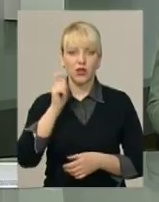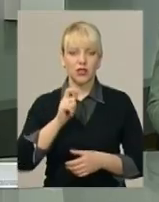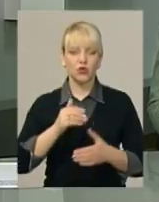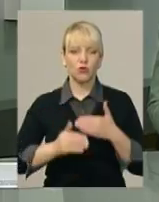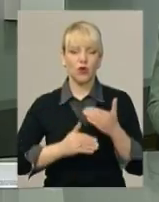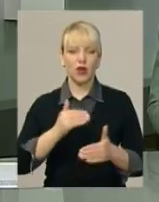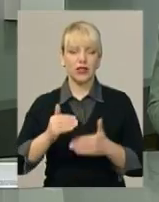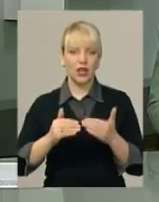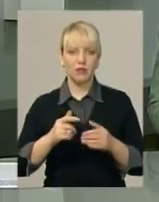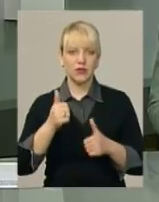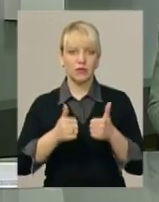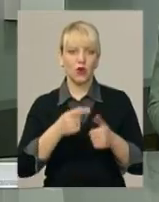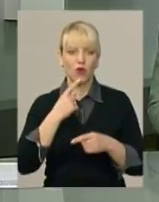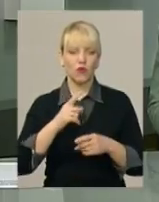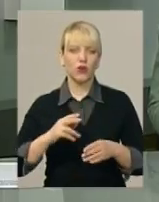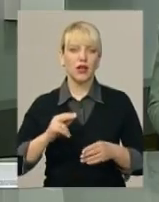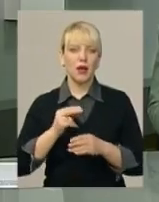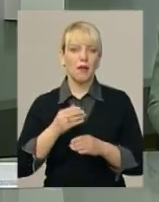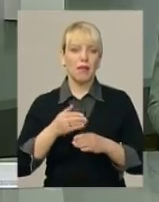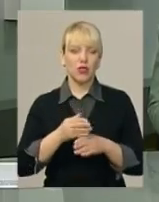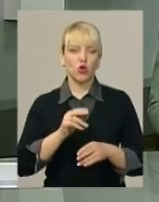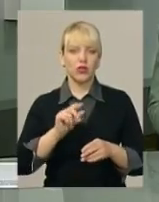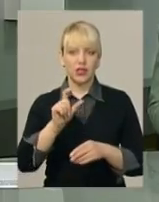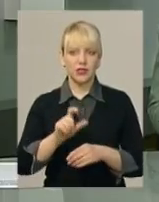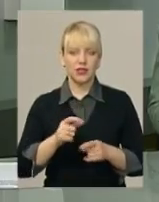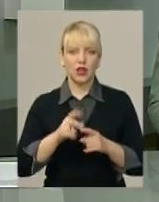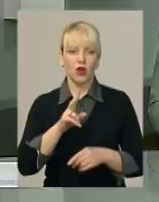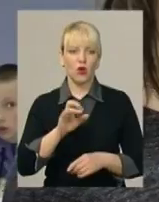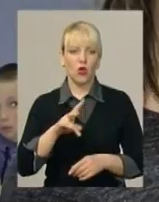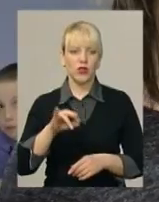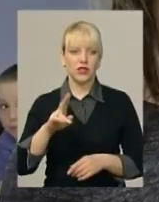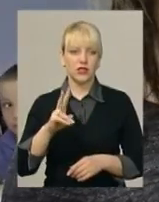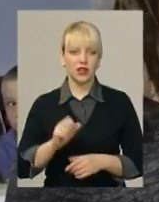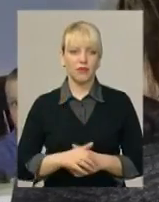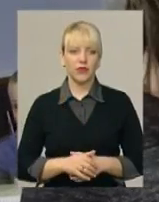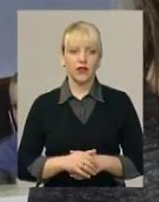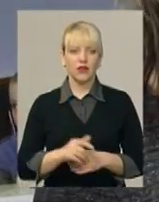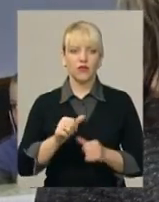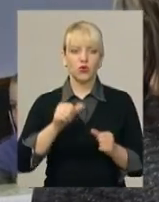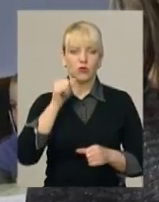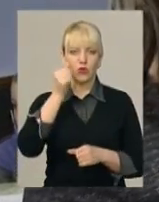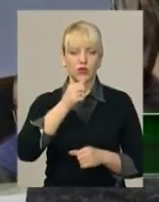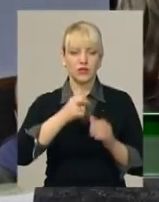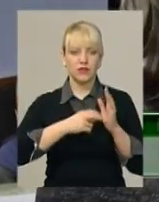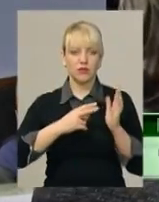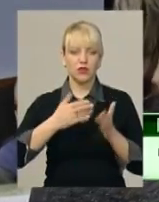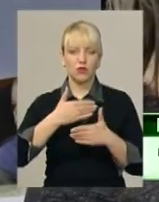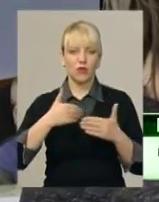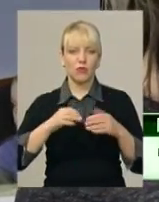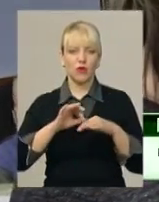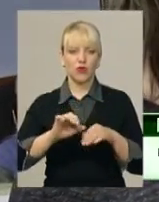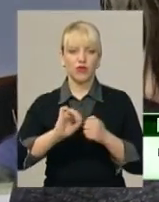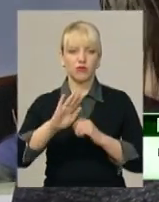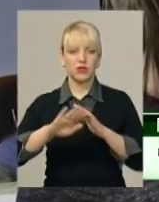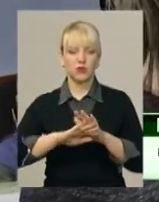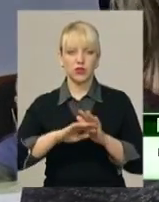говорить методист відділу науково-технічної творчості Анна Колодніцька. В тому році, в 17-му, ми проводили в місті